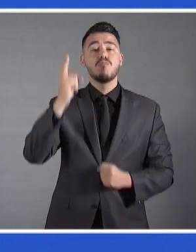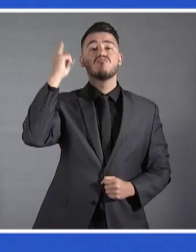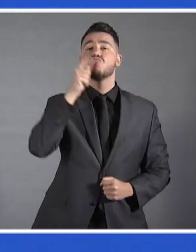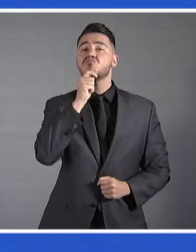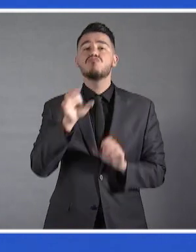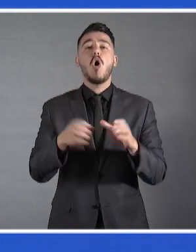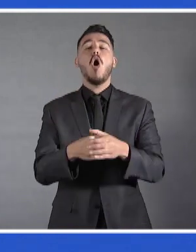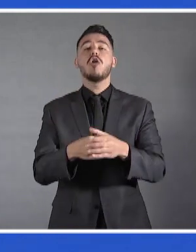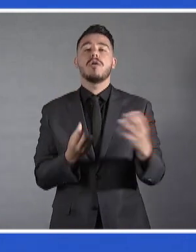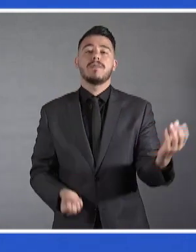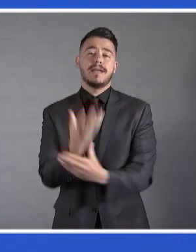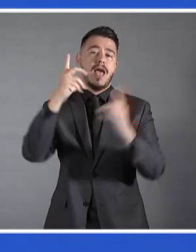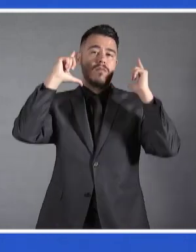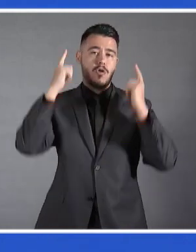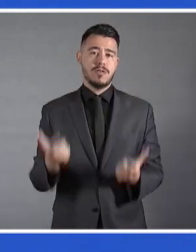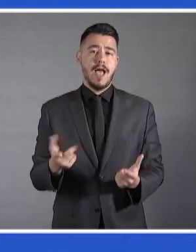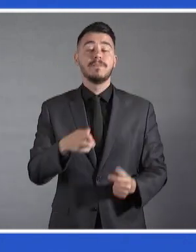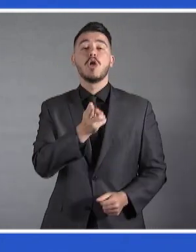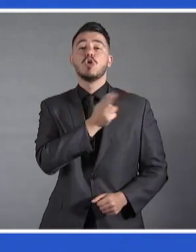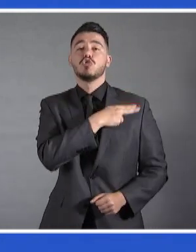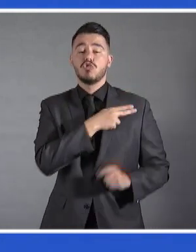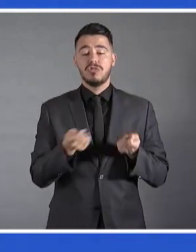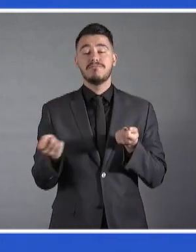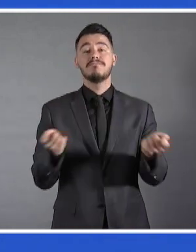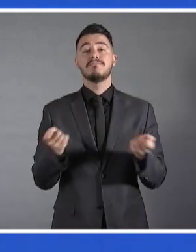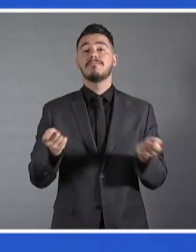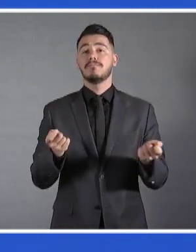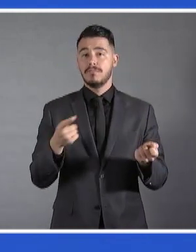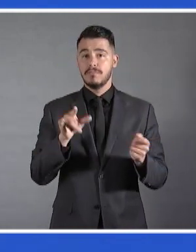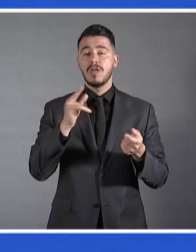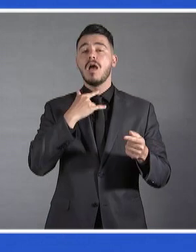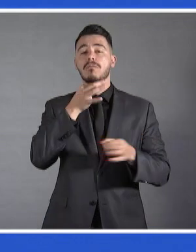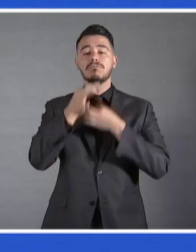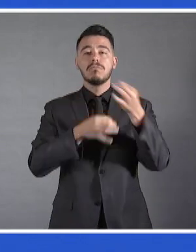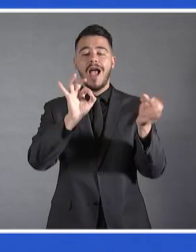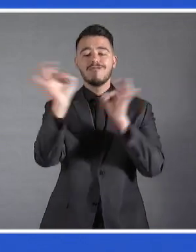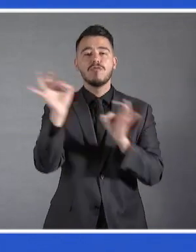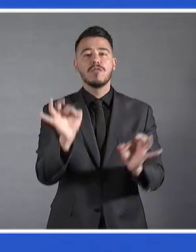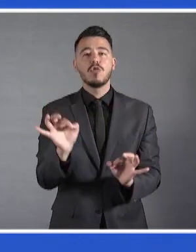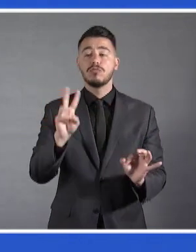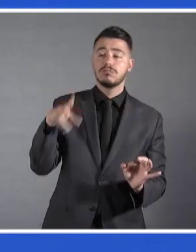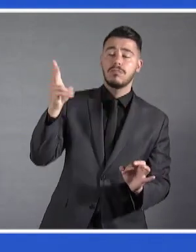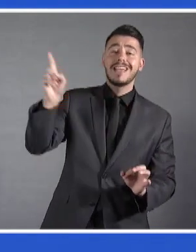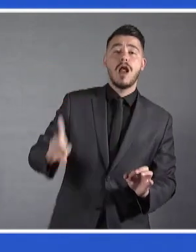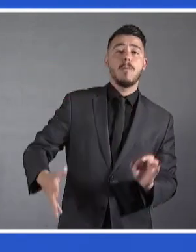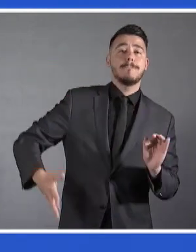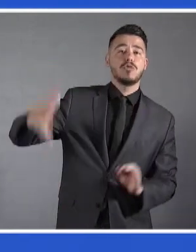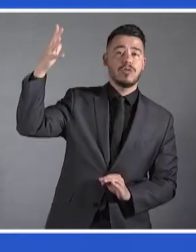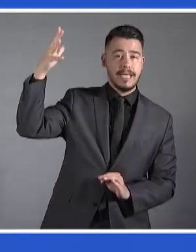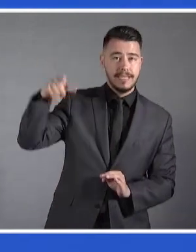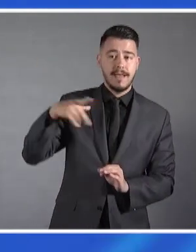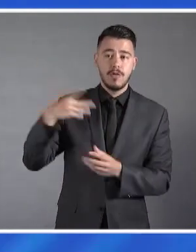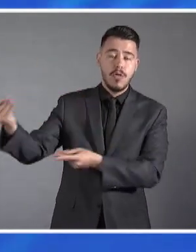καθοδήγηση του Πρωθυπουργού Κυριάκου Μητσοτάκη συνιστά εγγύηση για τις προσδοκίες του ελληνικού λαού και